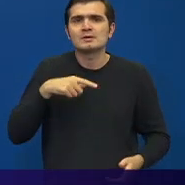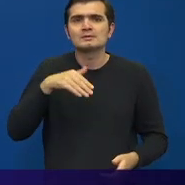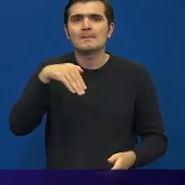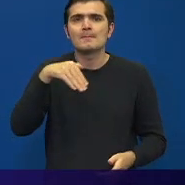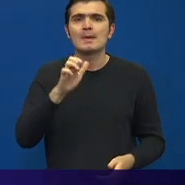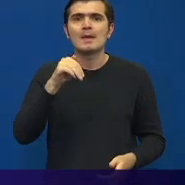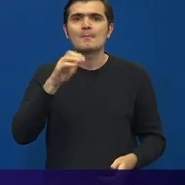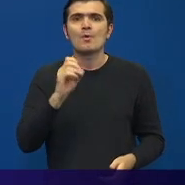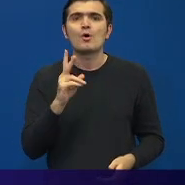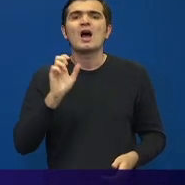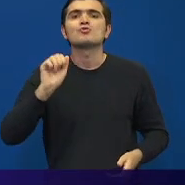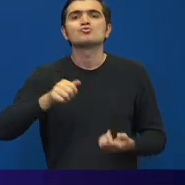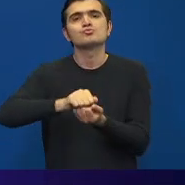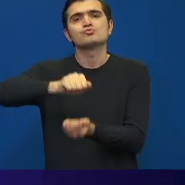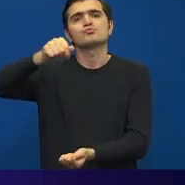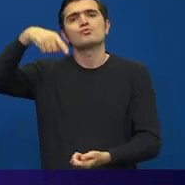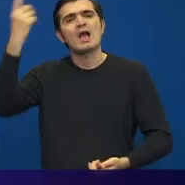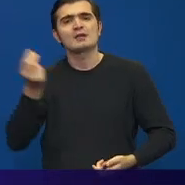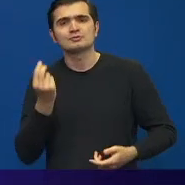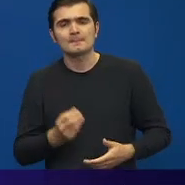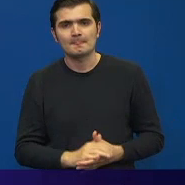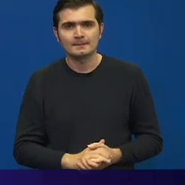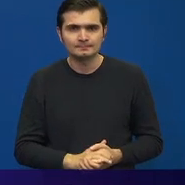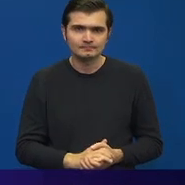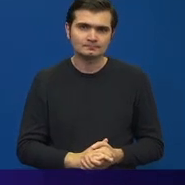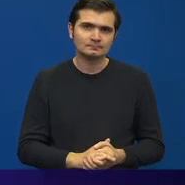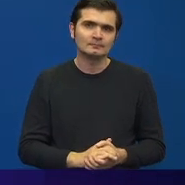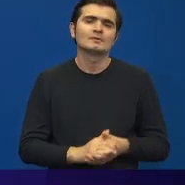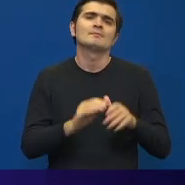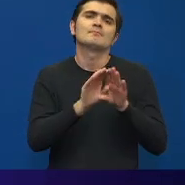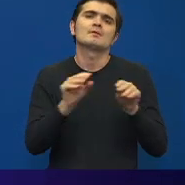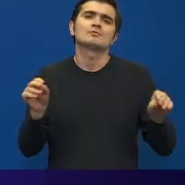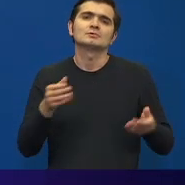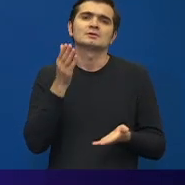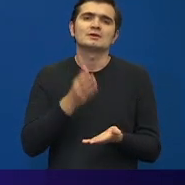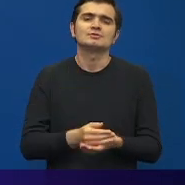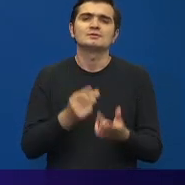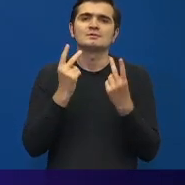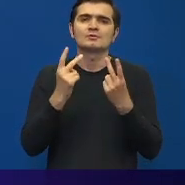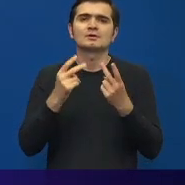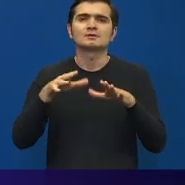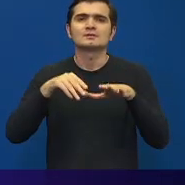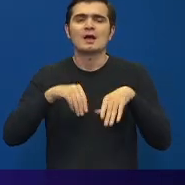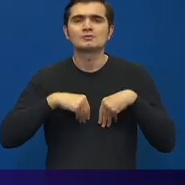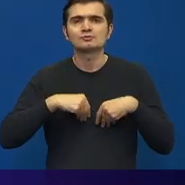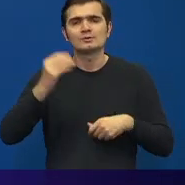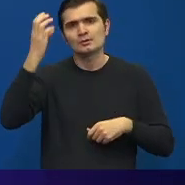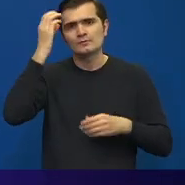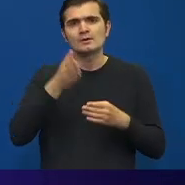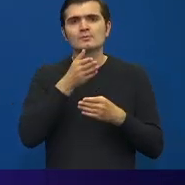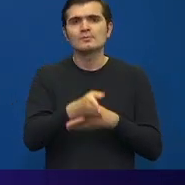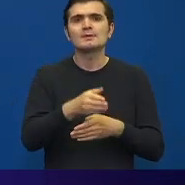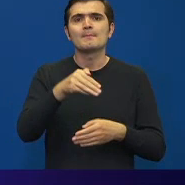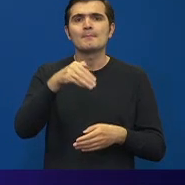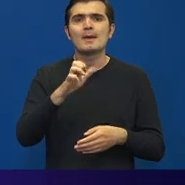O serie întreagă de decizii importante se asumă de către Guvernul României prin memorandum. Grila de